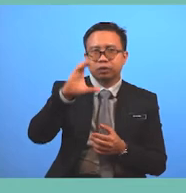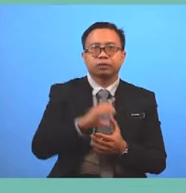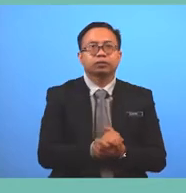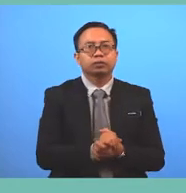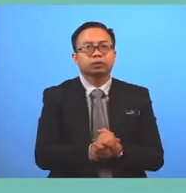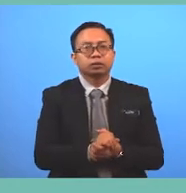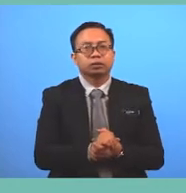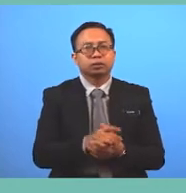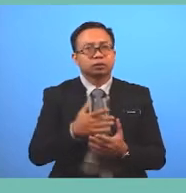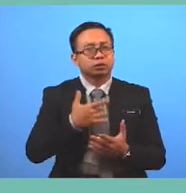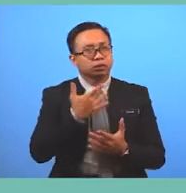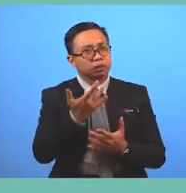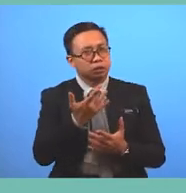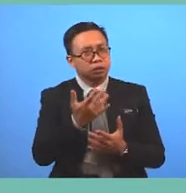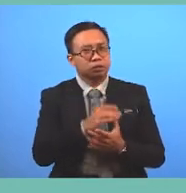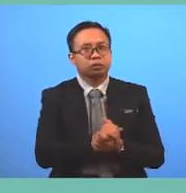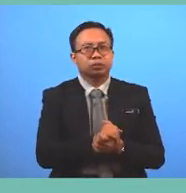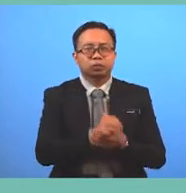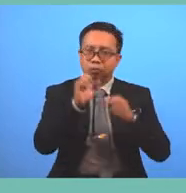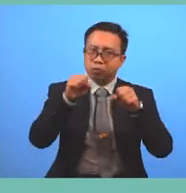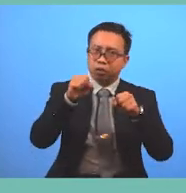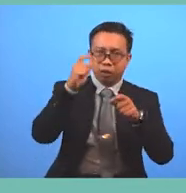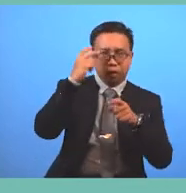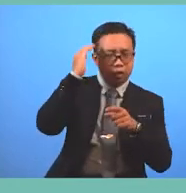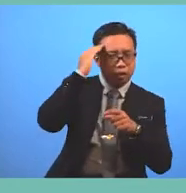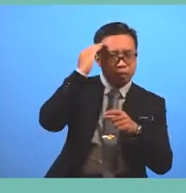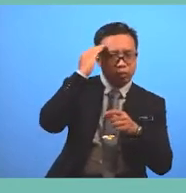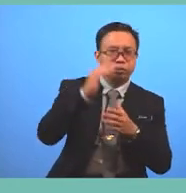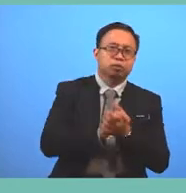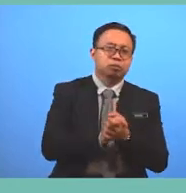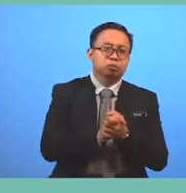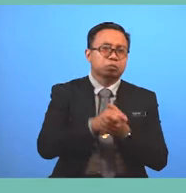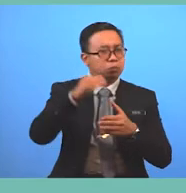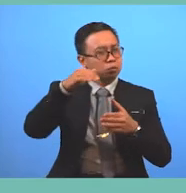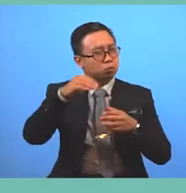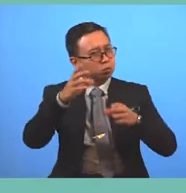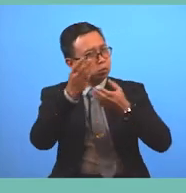Disappointing Predictable Predictable already know before it happened